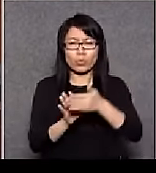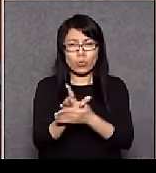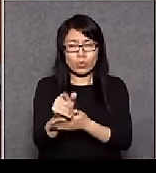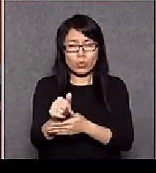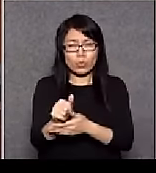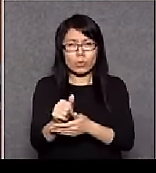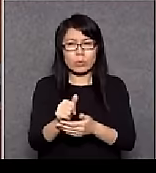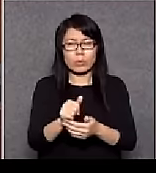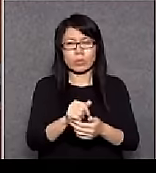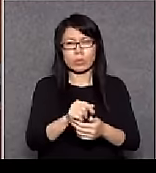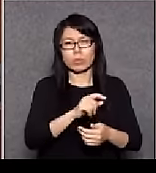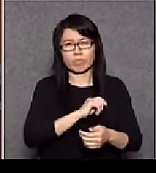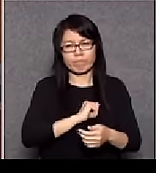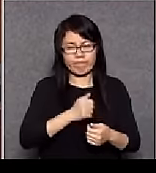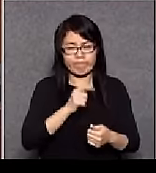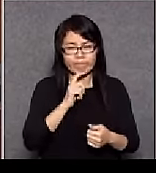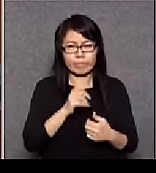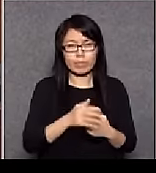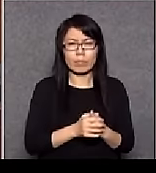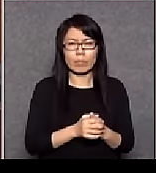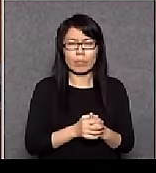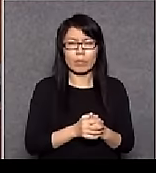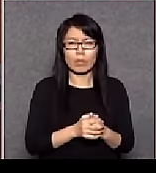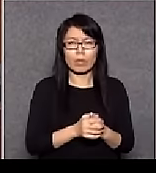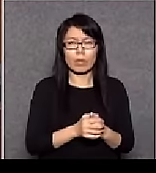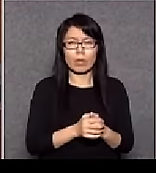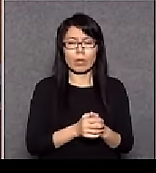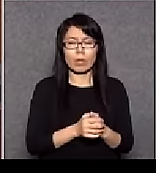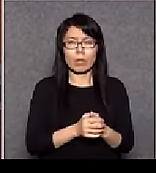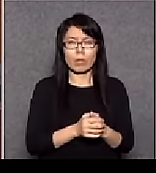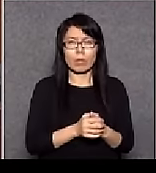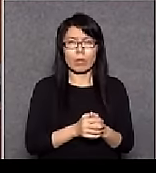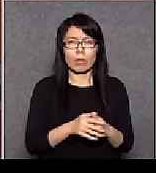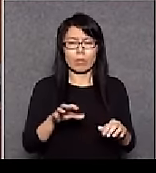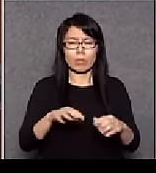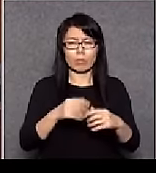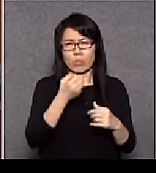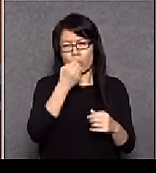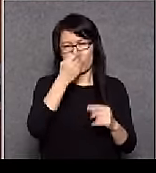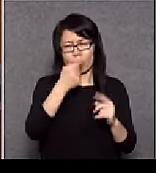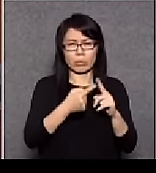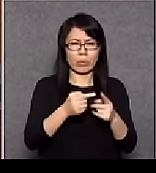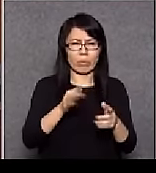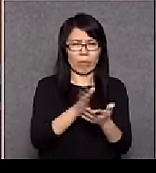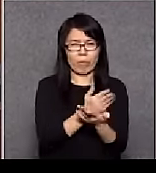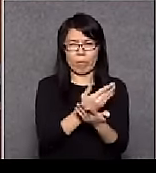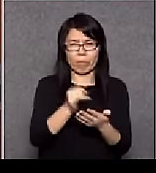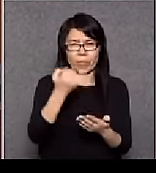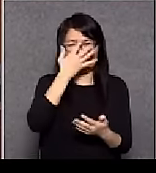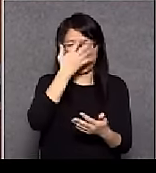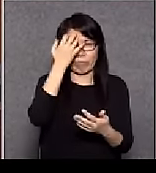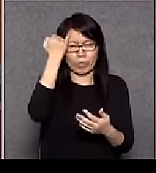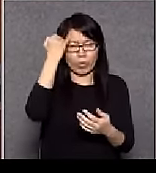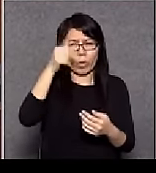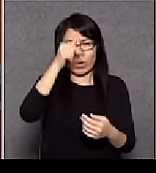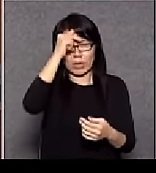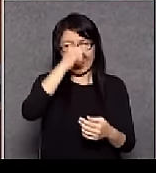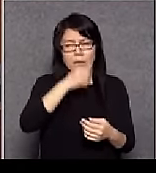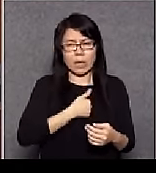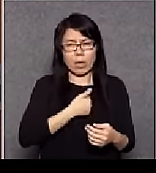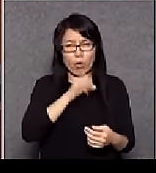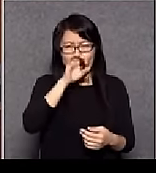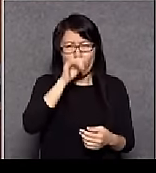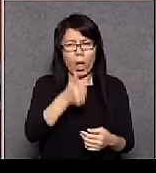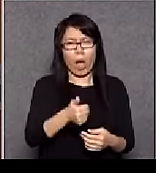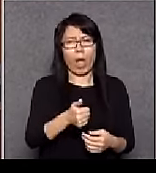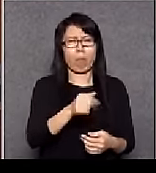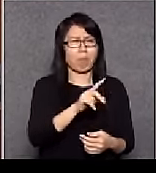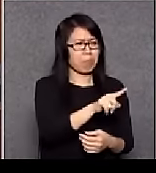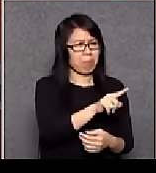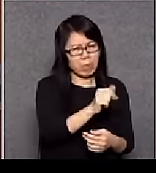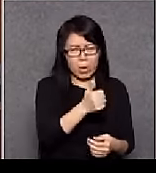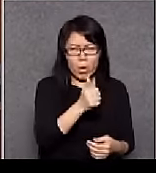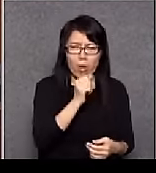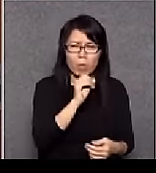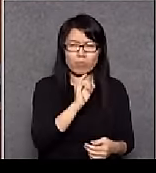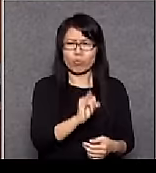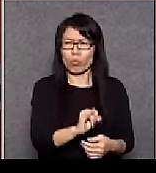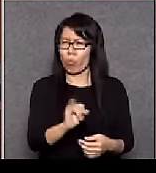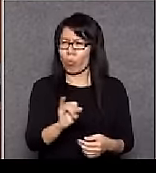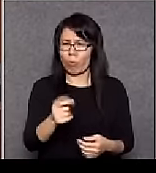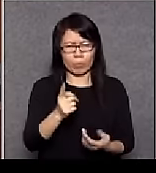自主所以有時候搞到香港人都分不清楚哪個醫生說話是對還是錯